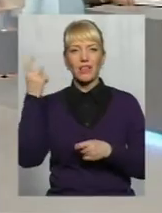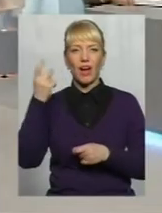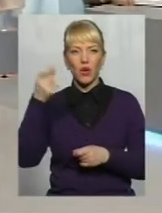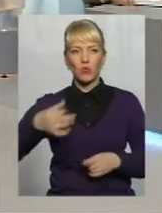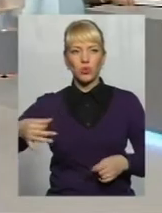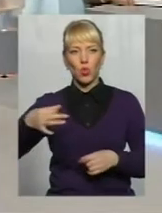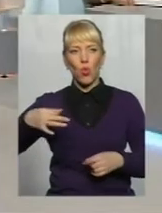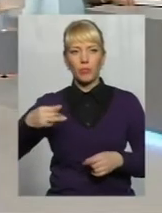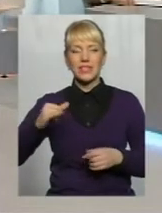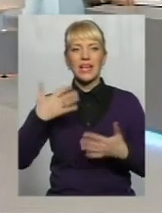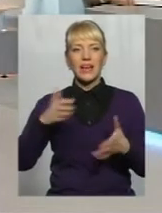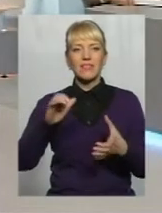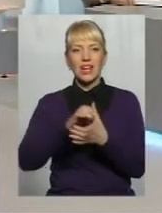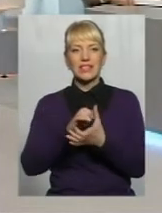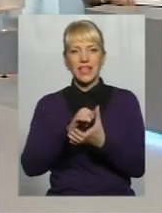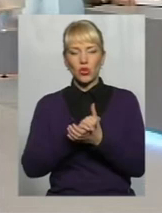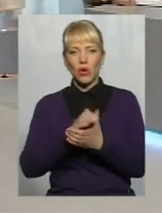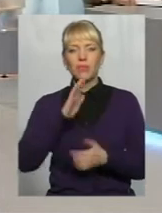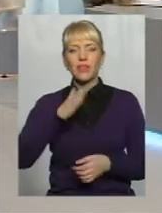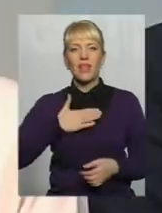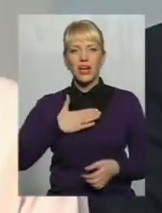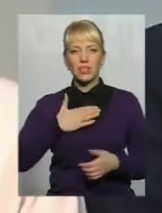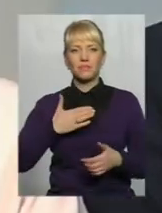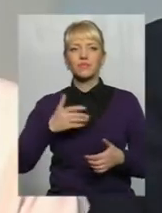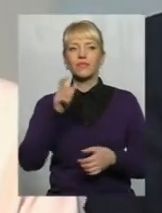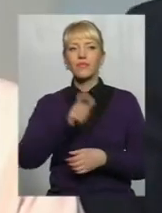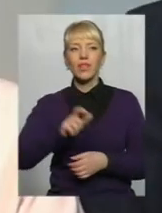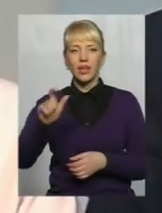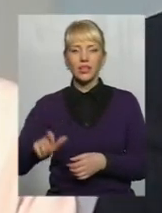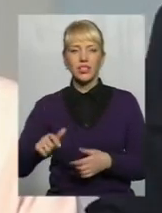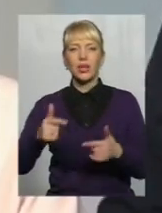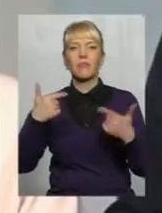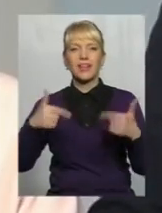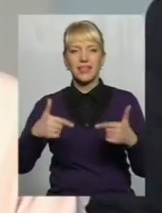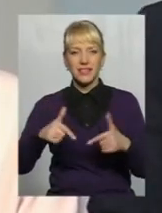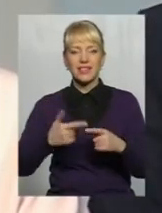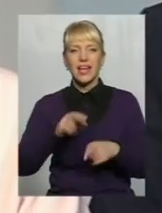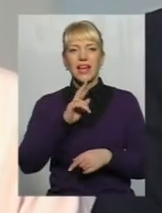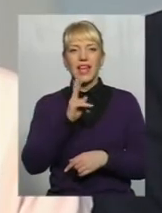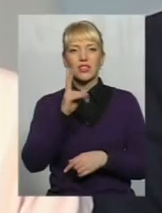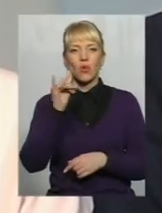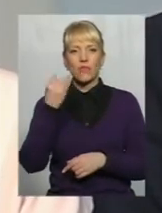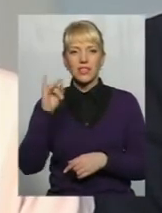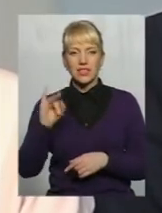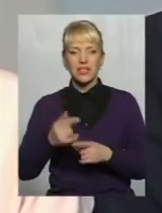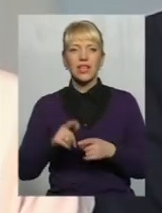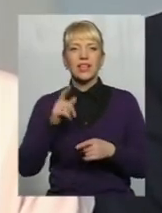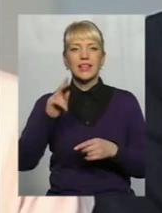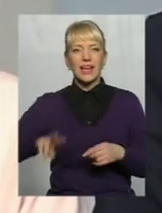Та вже знайомий нашим глядачам гість Сергій Яськовський Директор